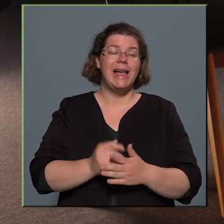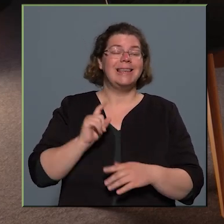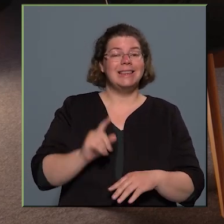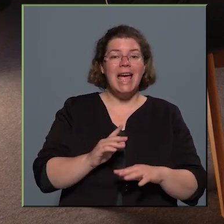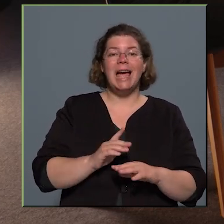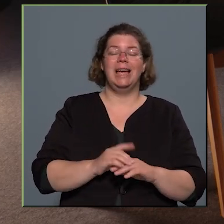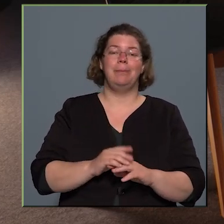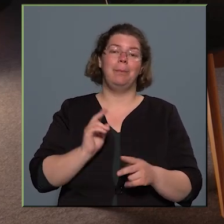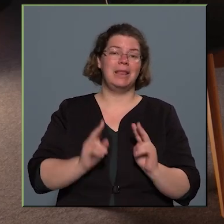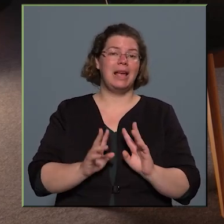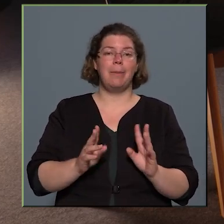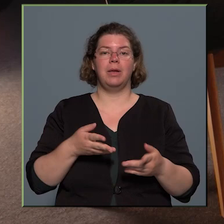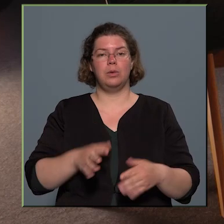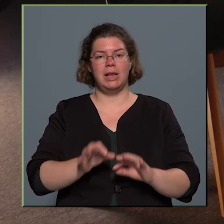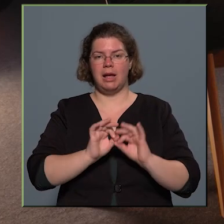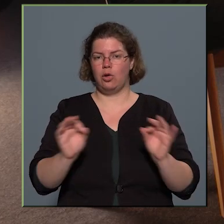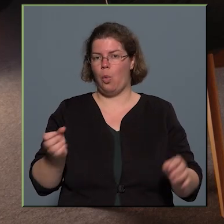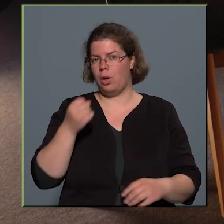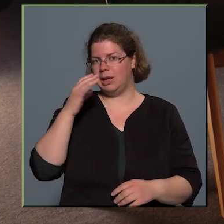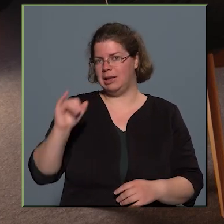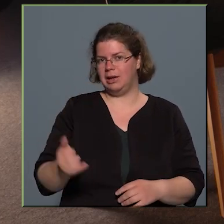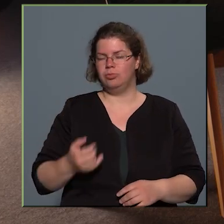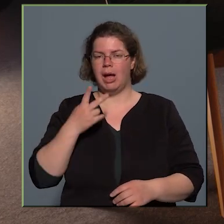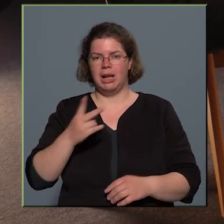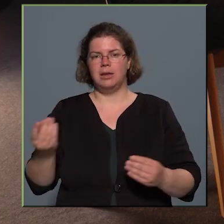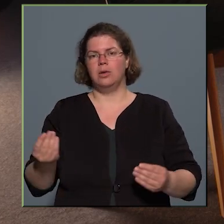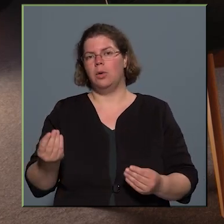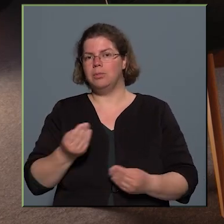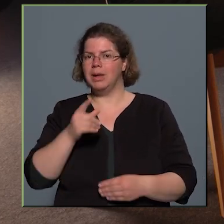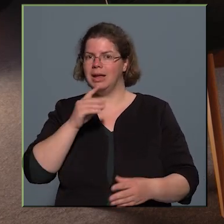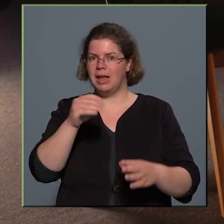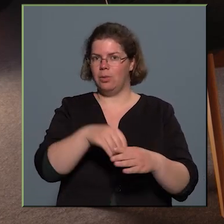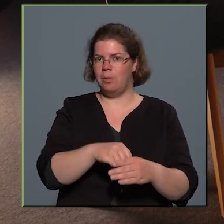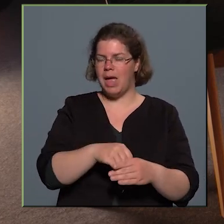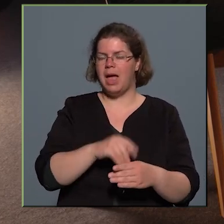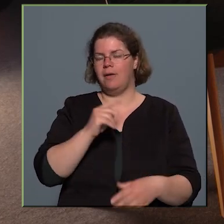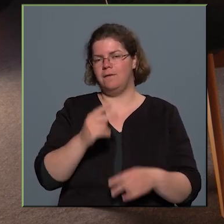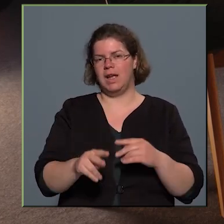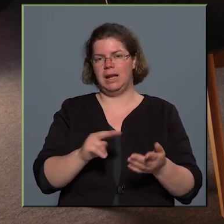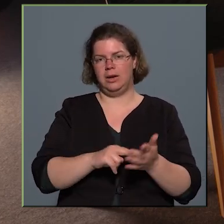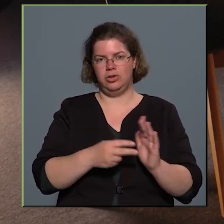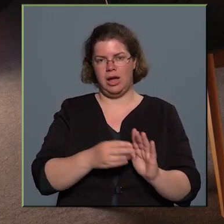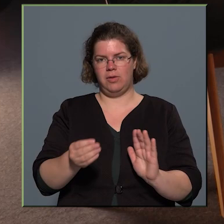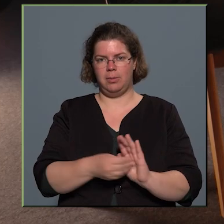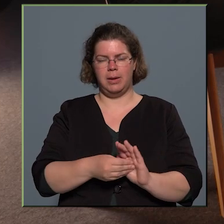mindenképpen születtek jó ötletek is, és meglátjuk, hogy majd mi kerülhet be ezek közül a végleges tervekbe.